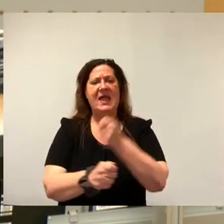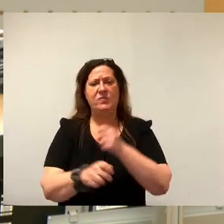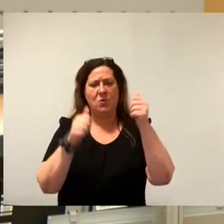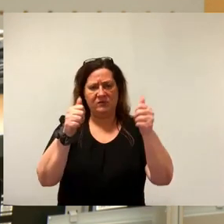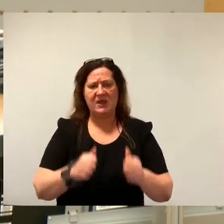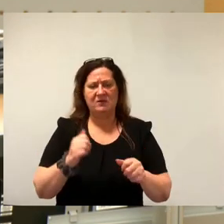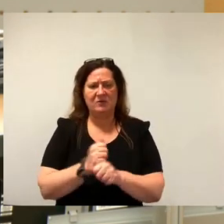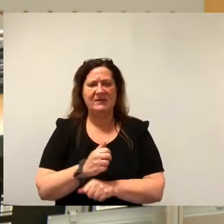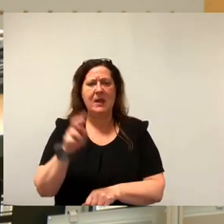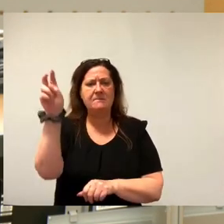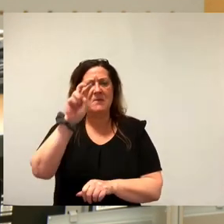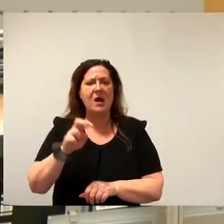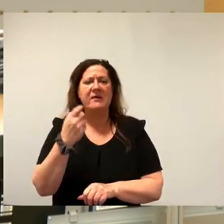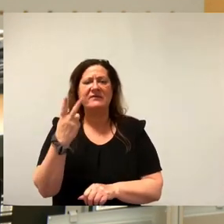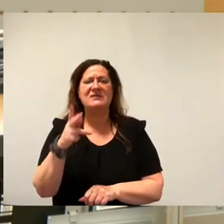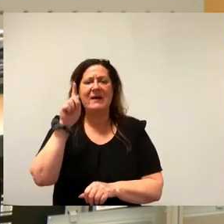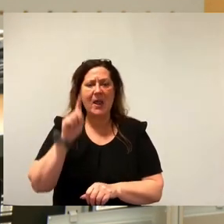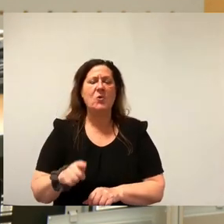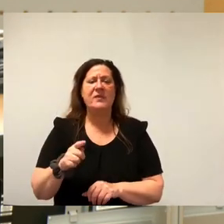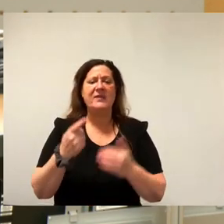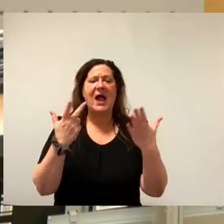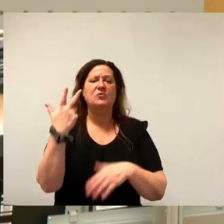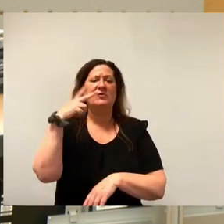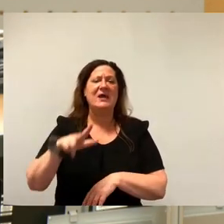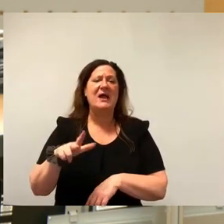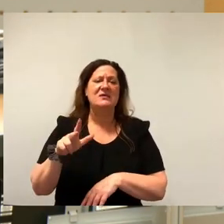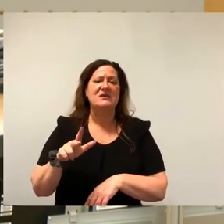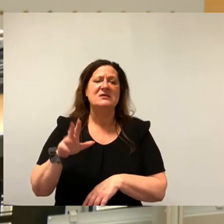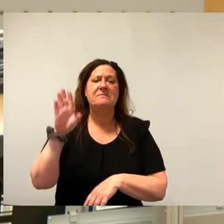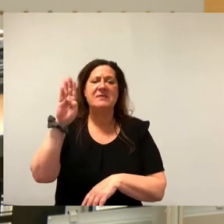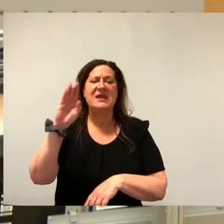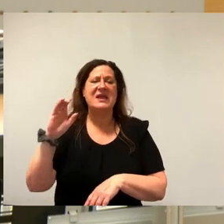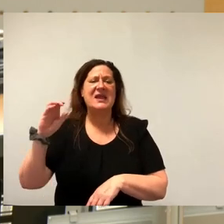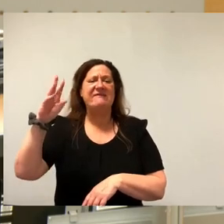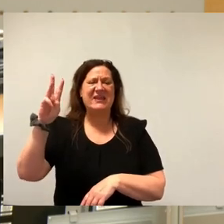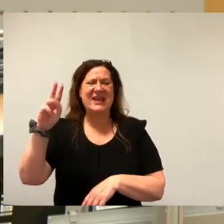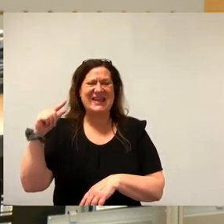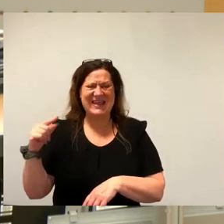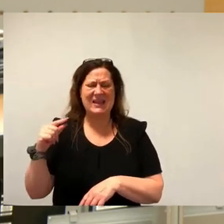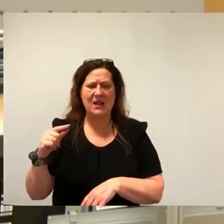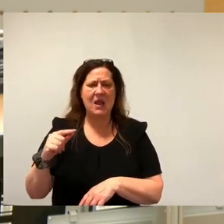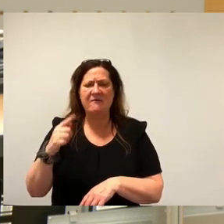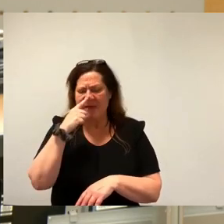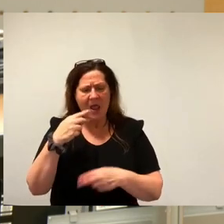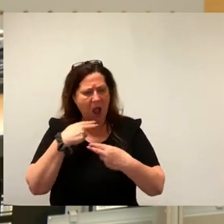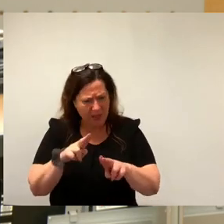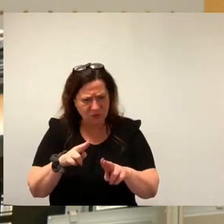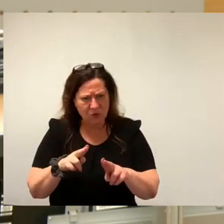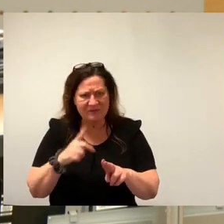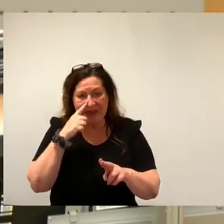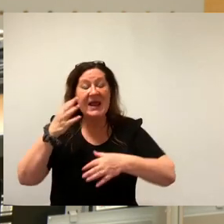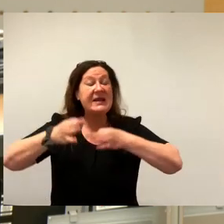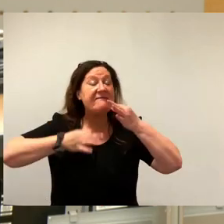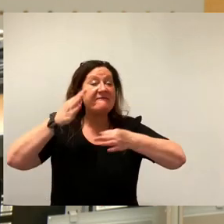§ 238 des EBGB sagt, wenn Vermieter oder Mieter nicht auf den Fragebogen zur Erstellung eines qualifizierten